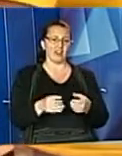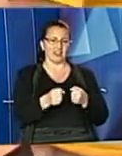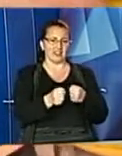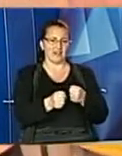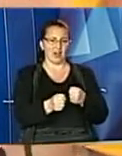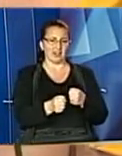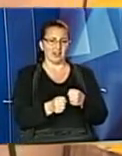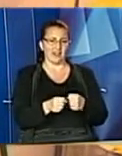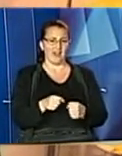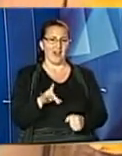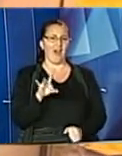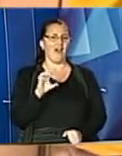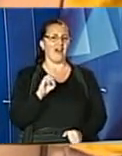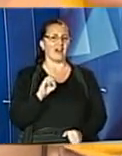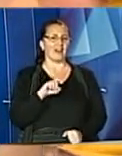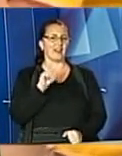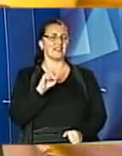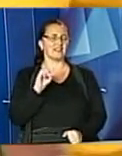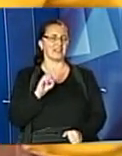називається реєр, тобто, прохідний.